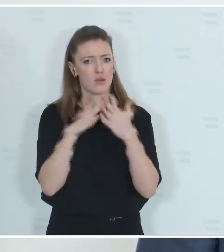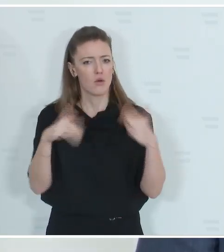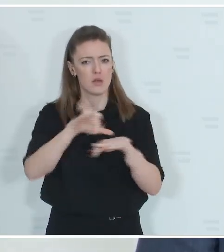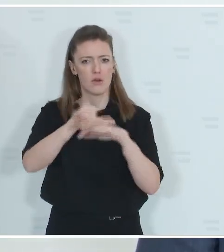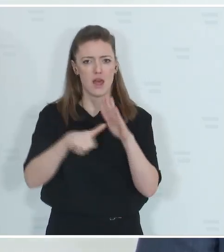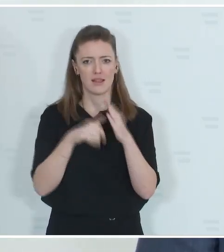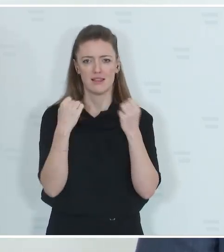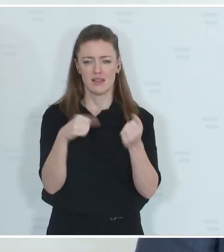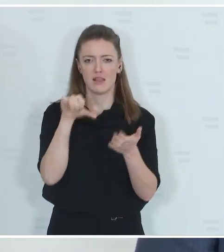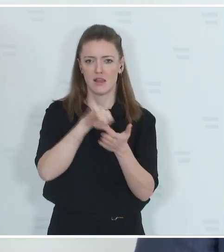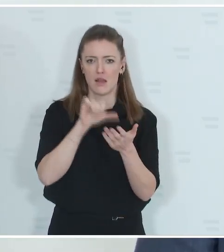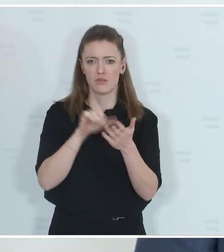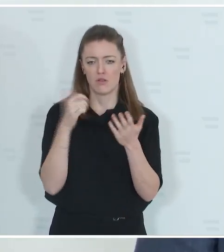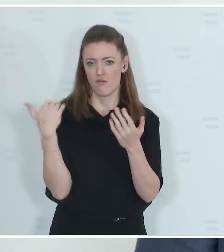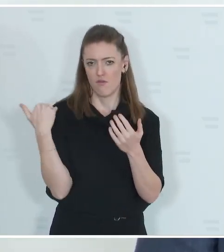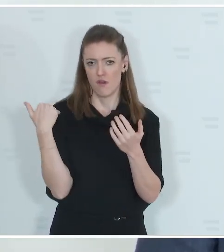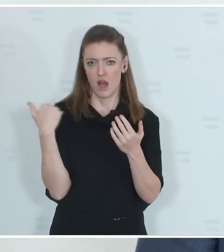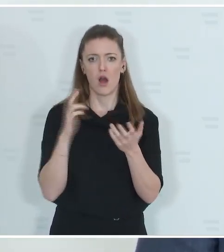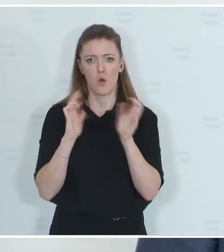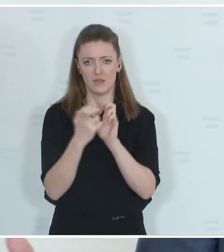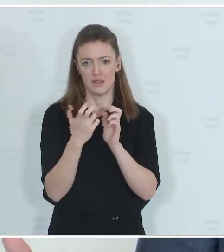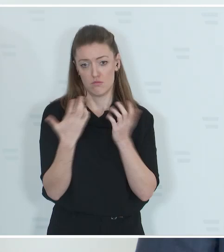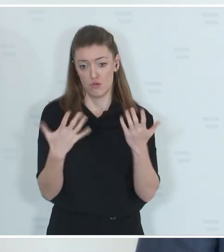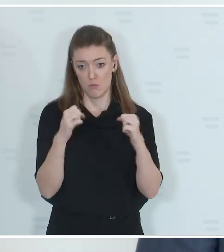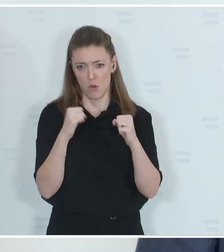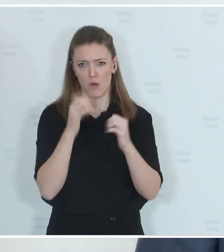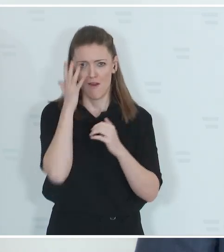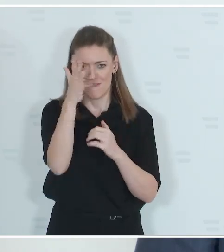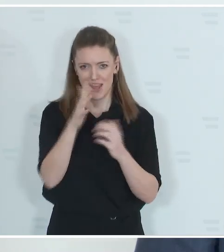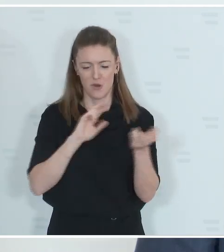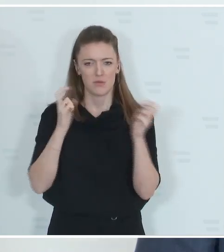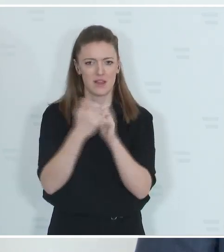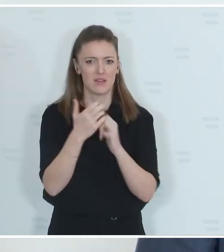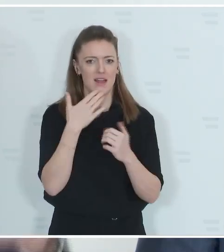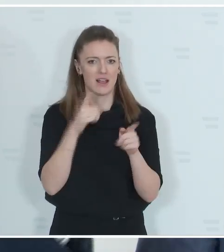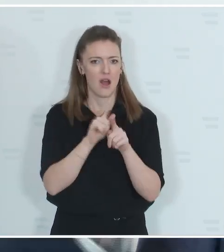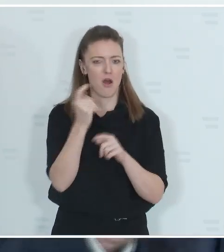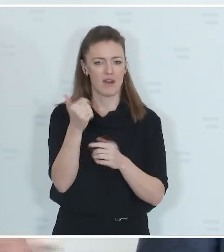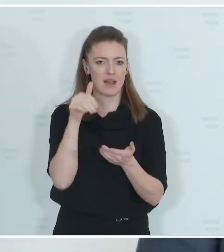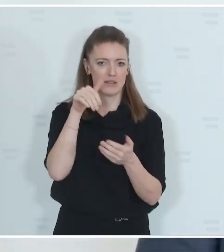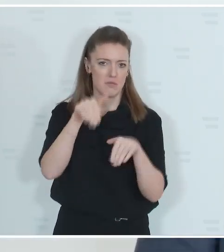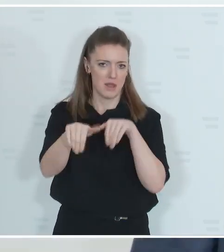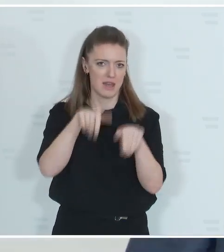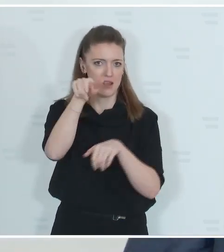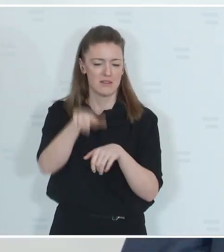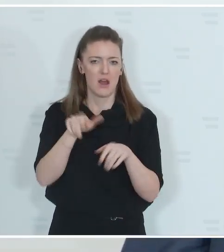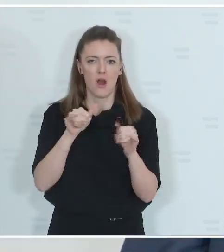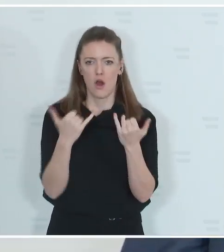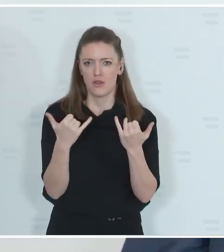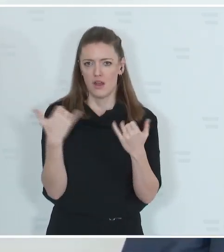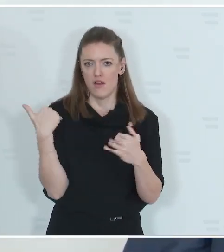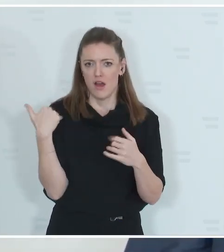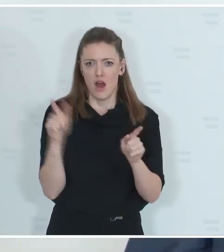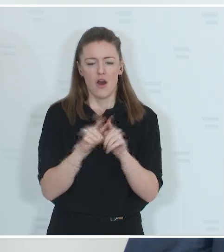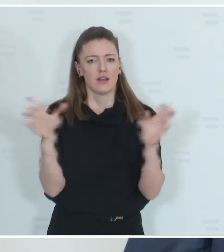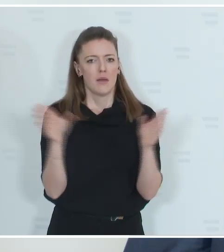Sicherheitszentrum umsetzen werden. Und mein Dank gilt natürlich auch dem Finanzminister und wir haben ja gemeinsam heute auch diesen